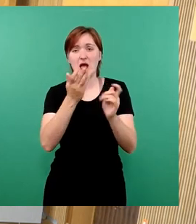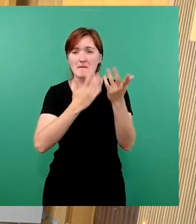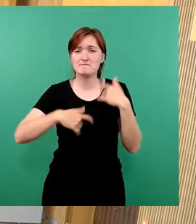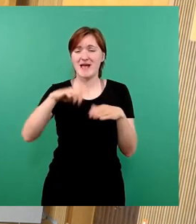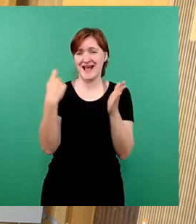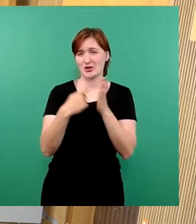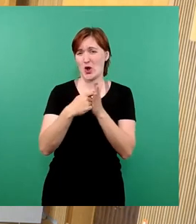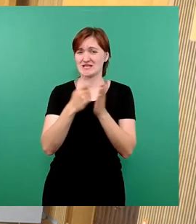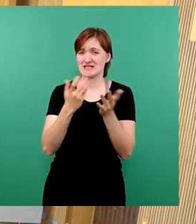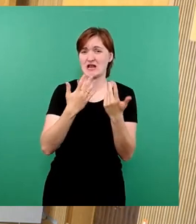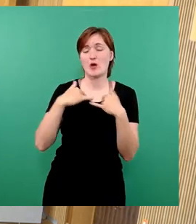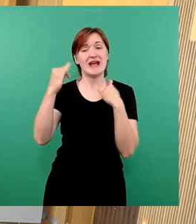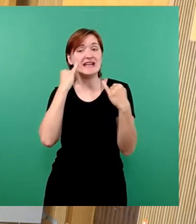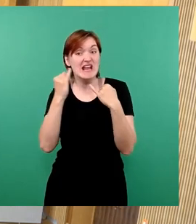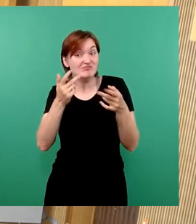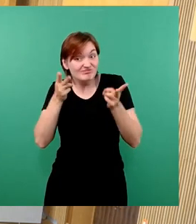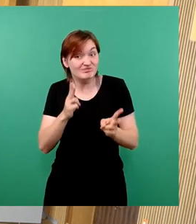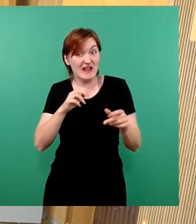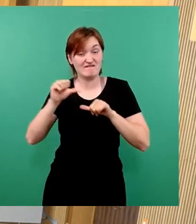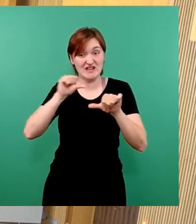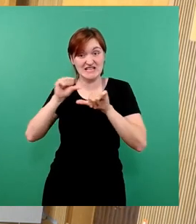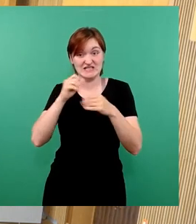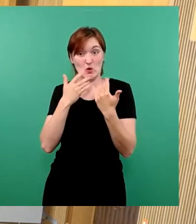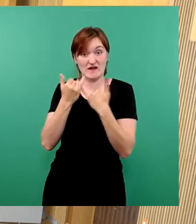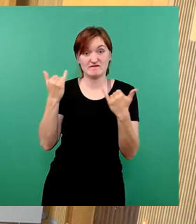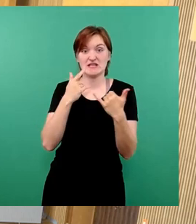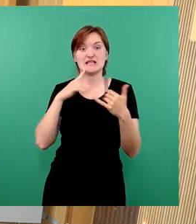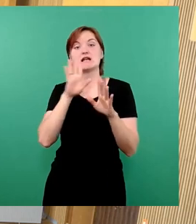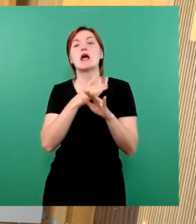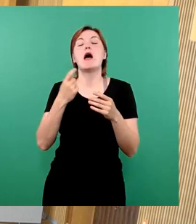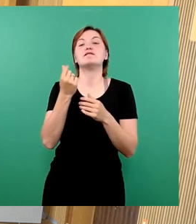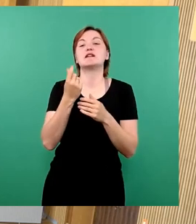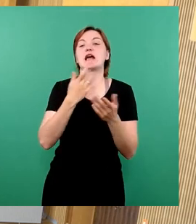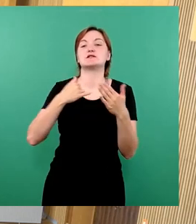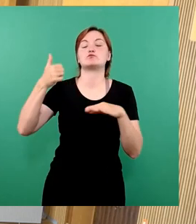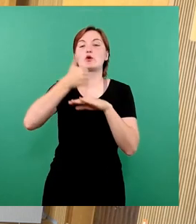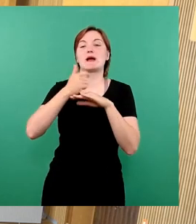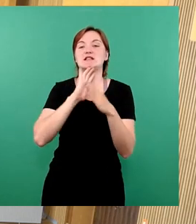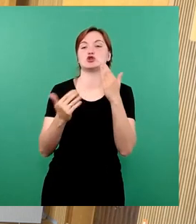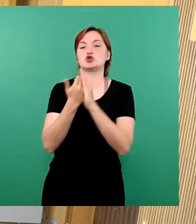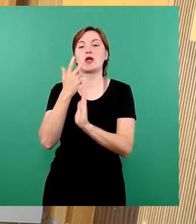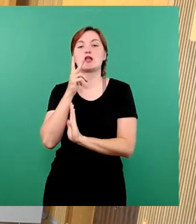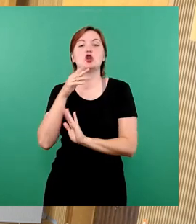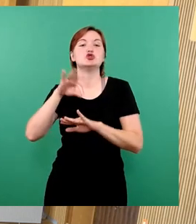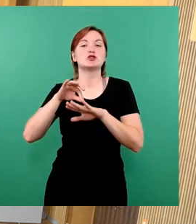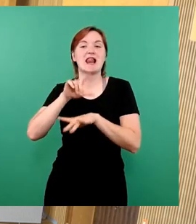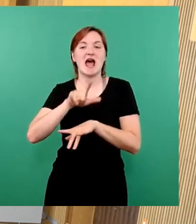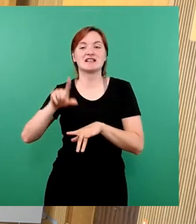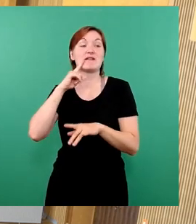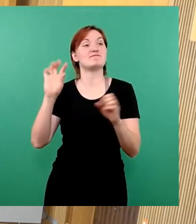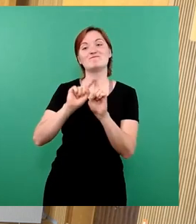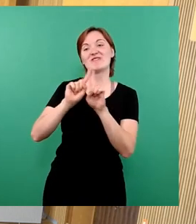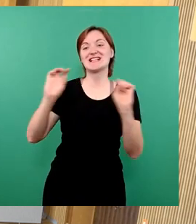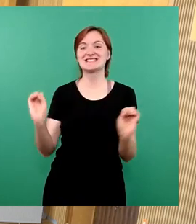Ideen zur Finanzierung. Da ist die Lösung, Dr. Lahmes wieder zum Finanzbürgermeister zu machen. Der zaubert dann irgendwie, obwohl er die